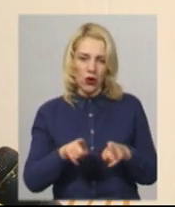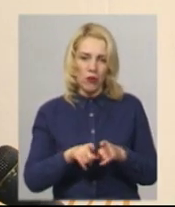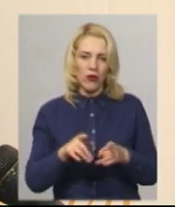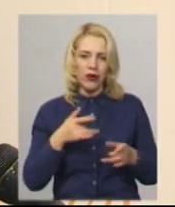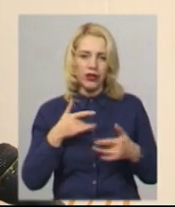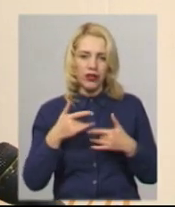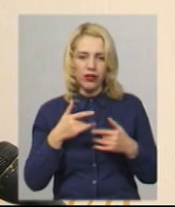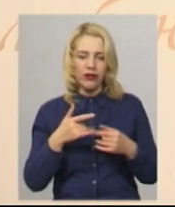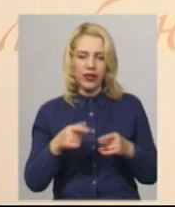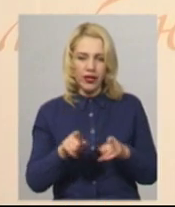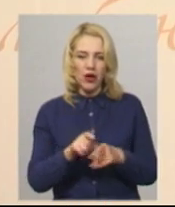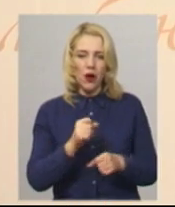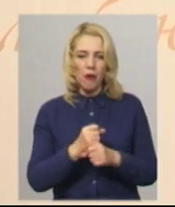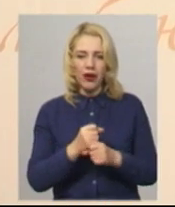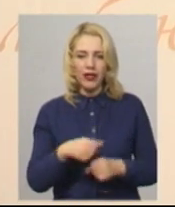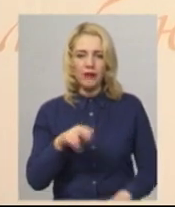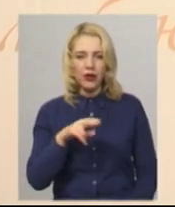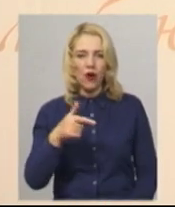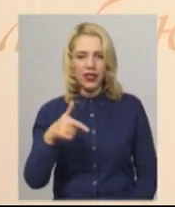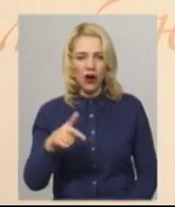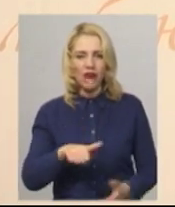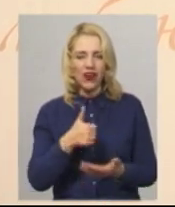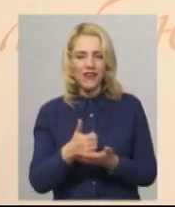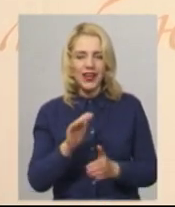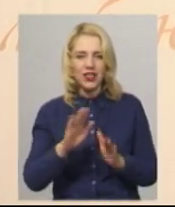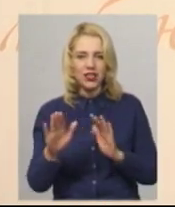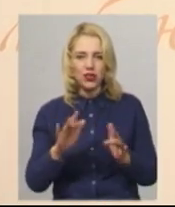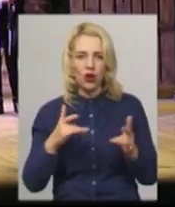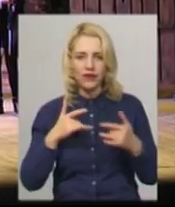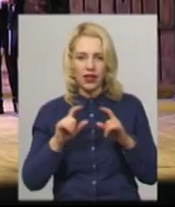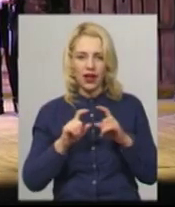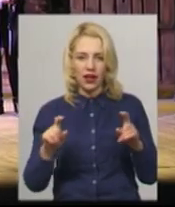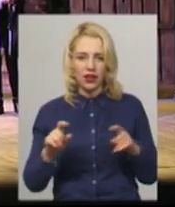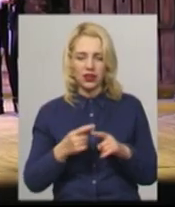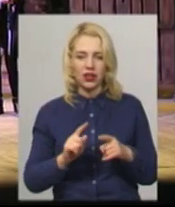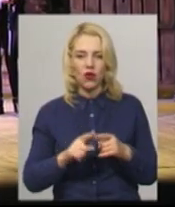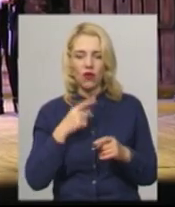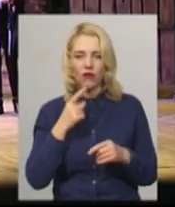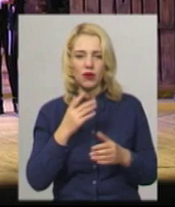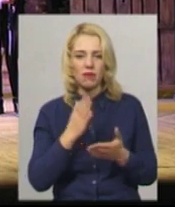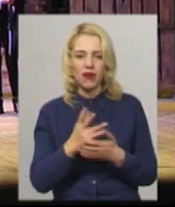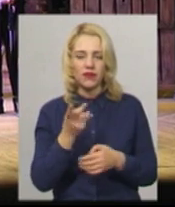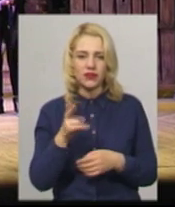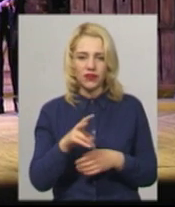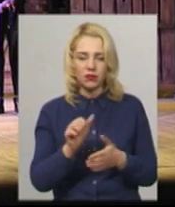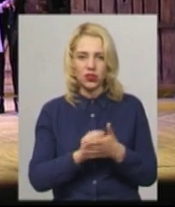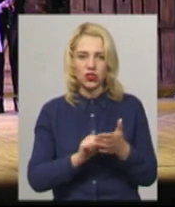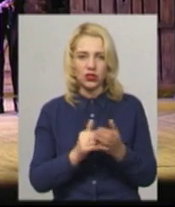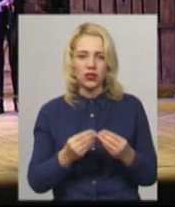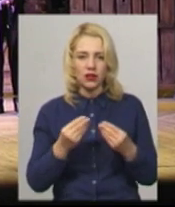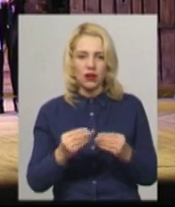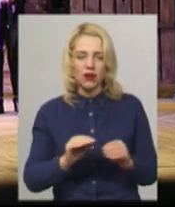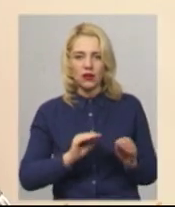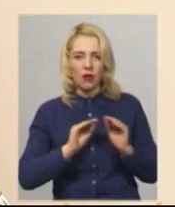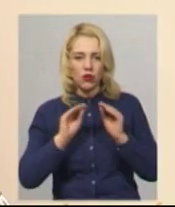характеру, в такій роботі. Дмитро Гусаков, головний режисер театру, постановник Тев'є Тевеля, каже, мав дві причини для постановки цієї п'єси.